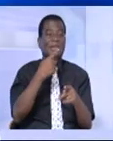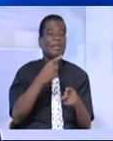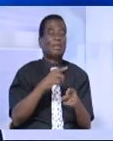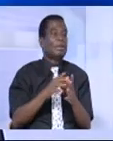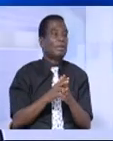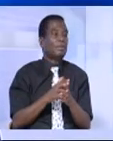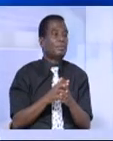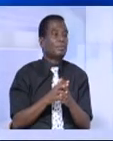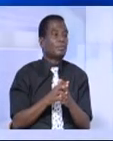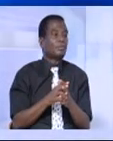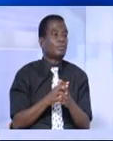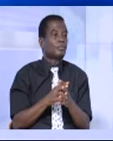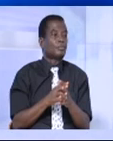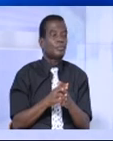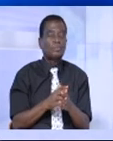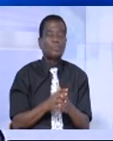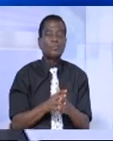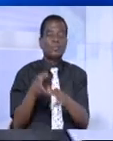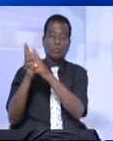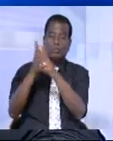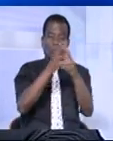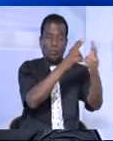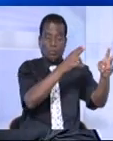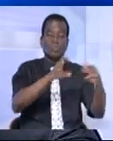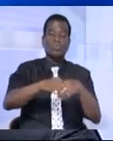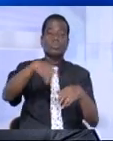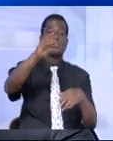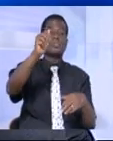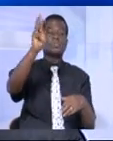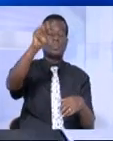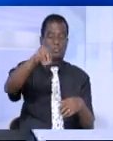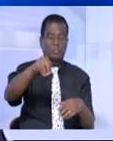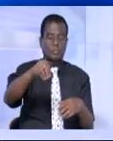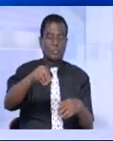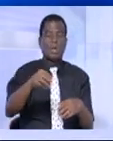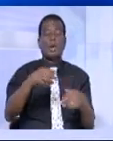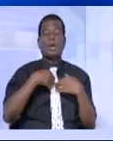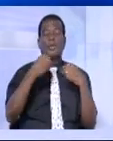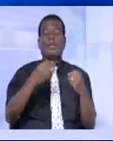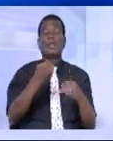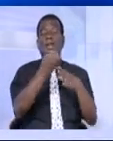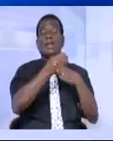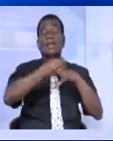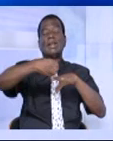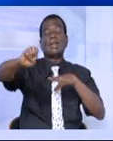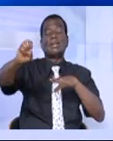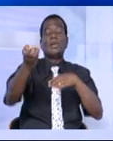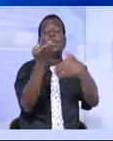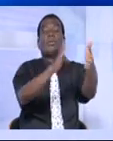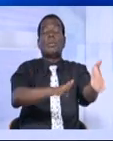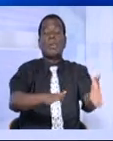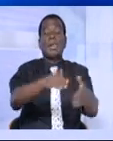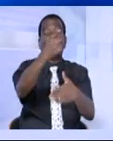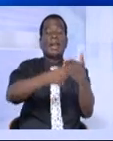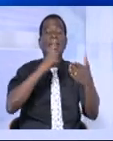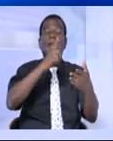L'attentat de Grand Bassam a endeuillé des communautés étrangères vivant en Côte d'Ivoire. Quel est aujourd'hui leur état d